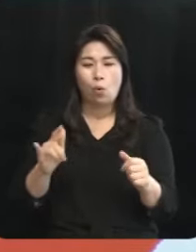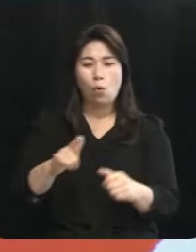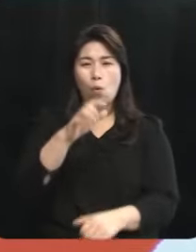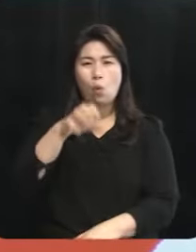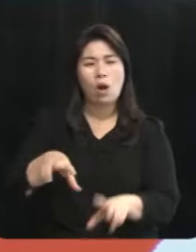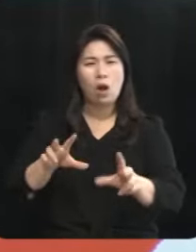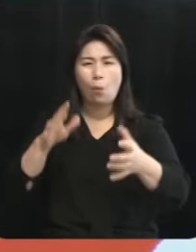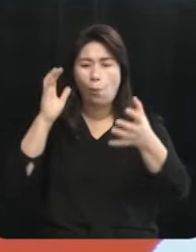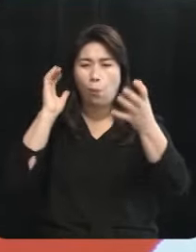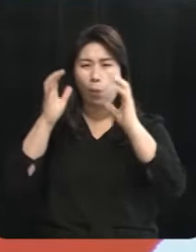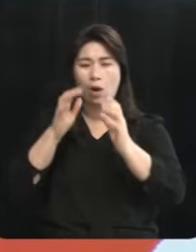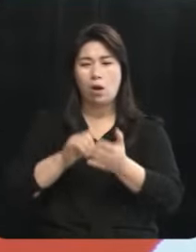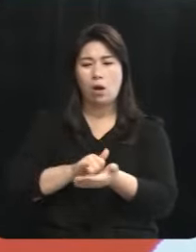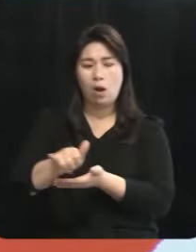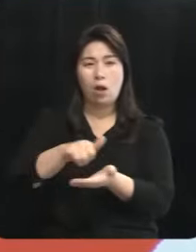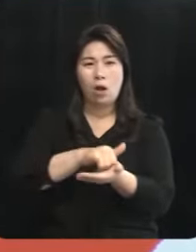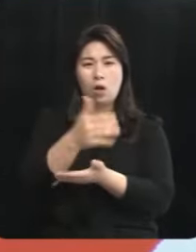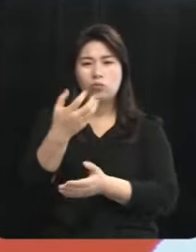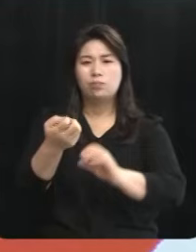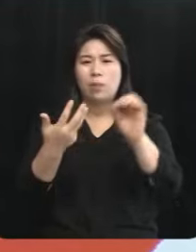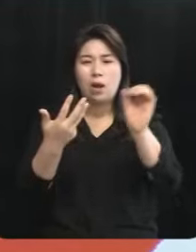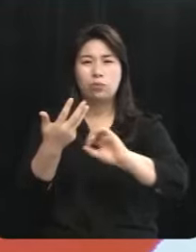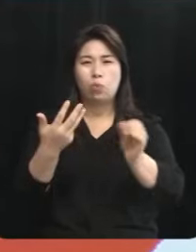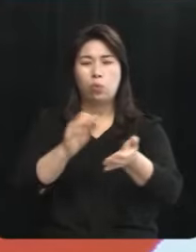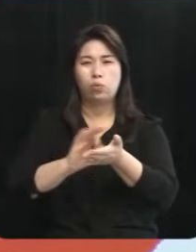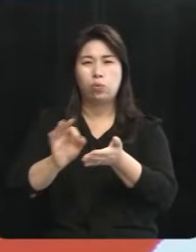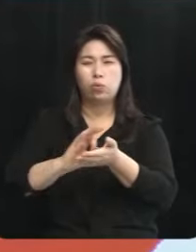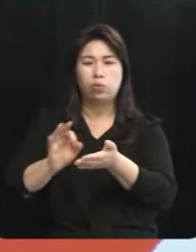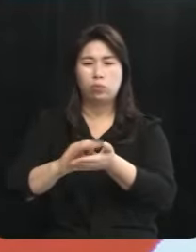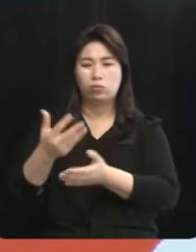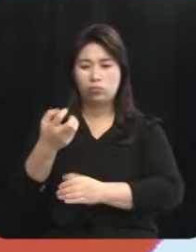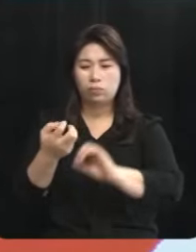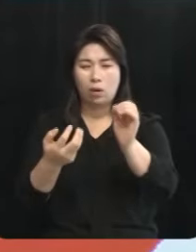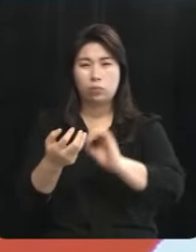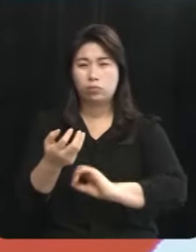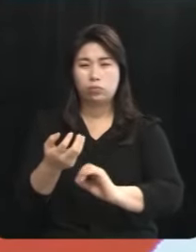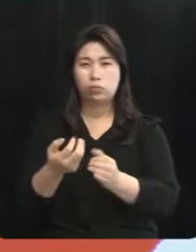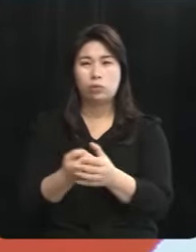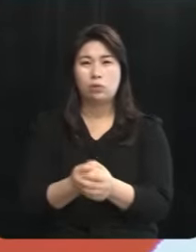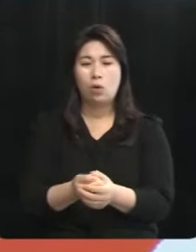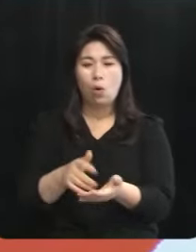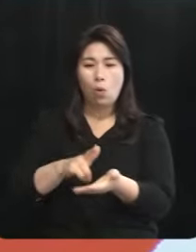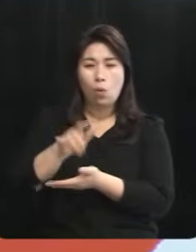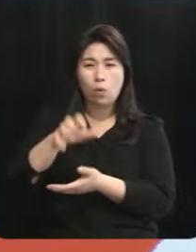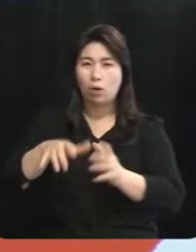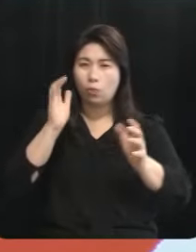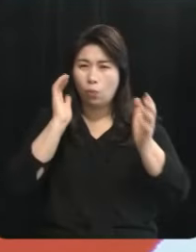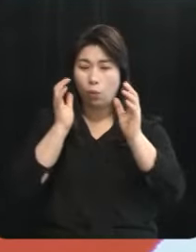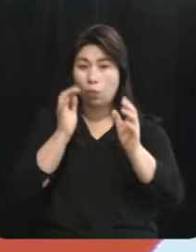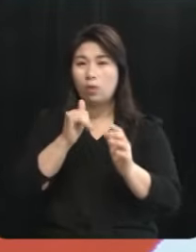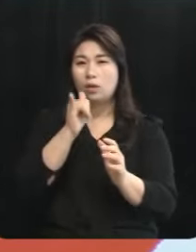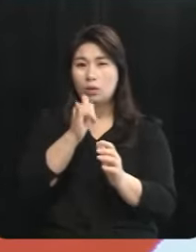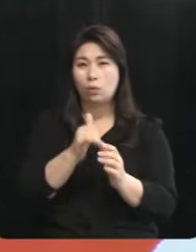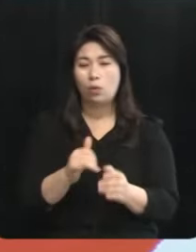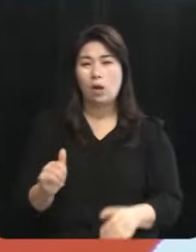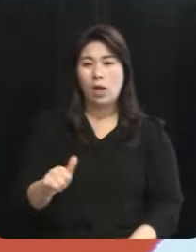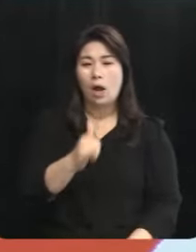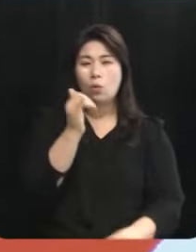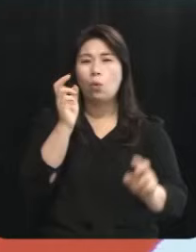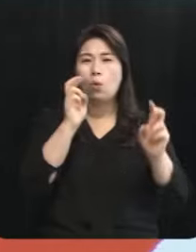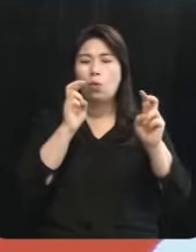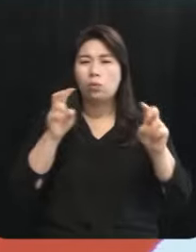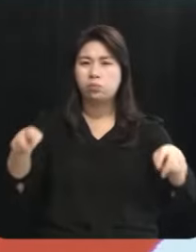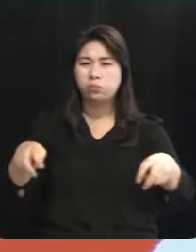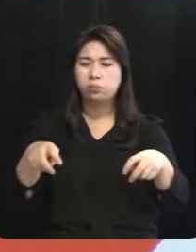혼잡도는 활주로가 98%의 이용률을 보이고 있습니다 공항의 혼잡도 뿐만 아니라 항공사고의